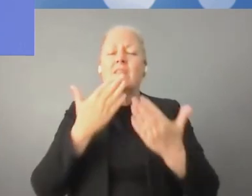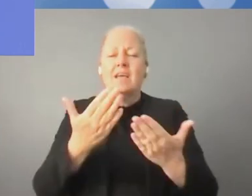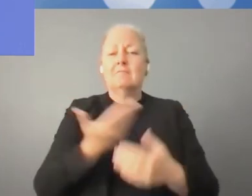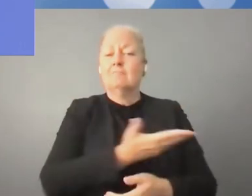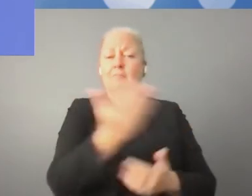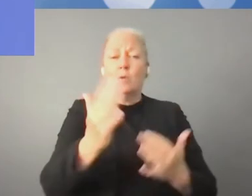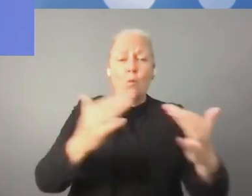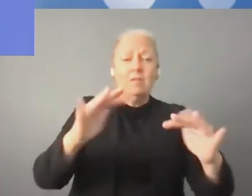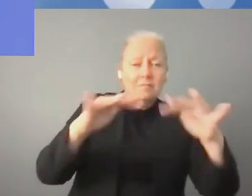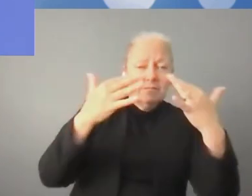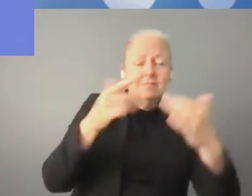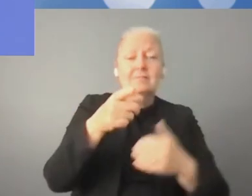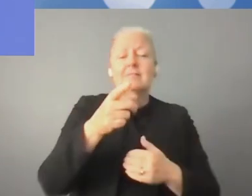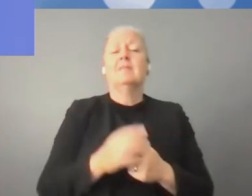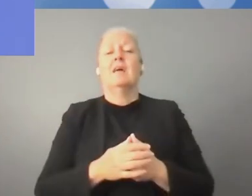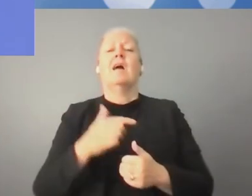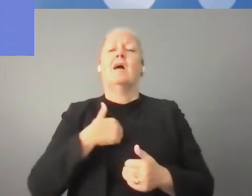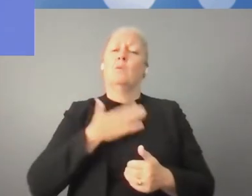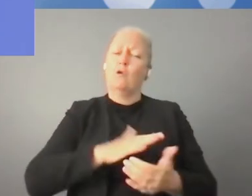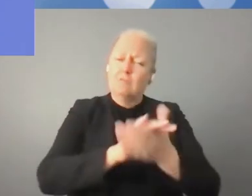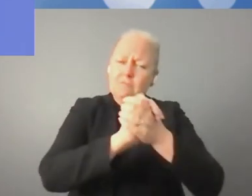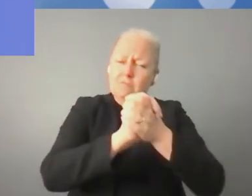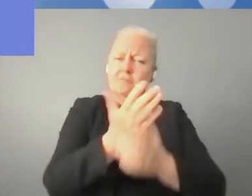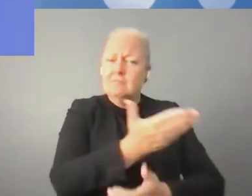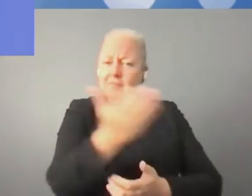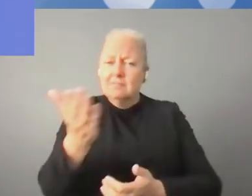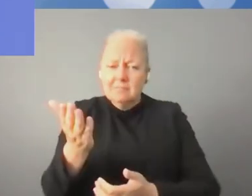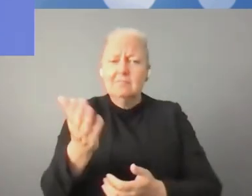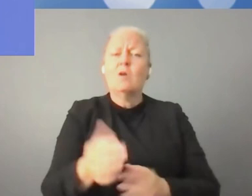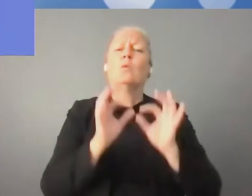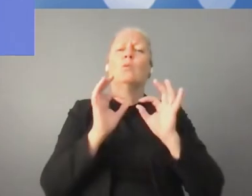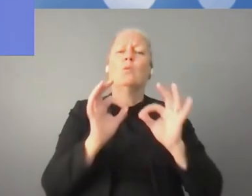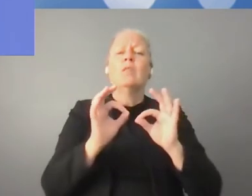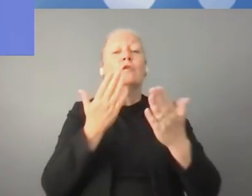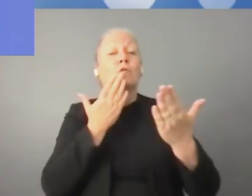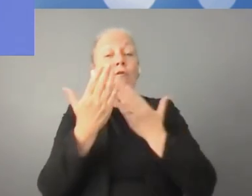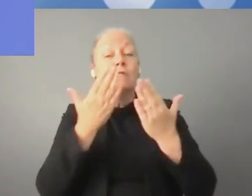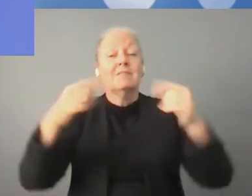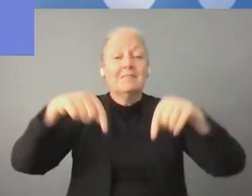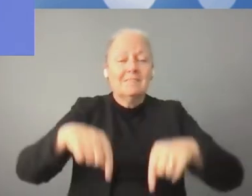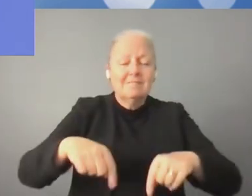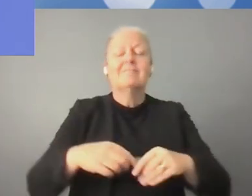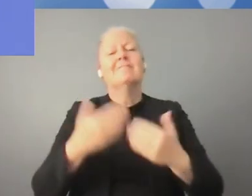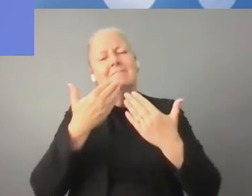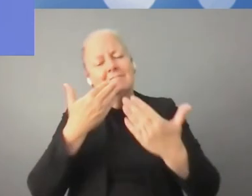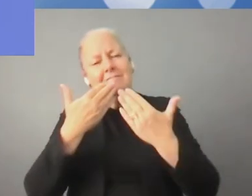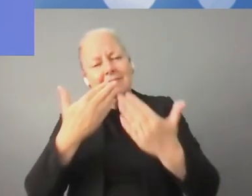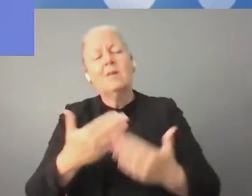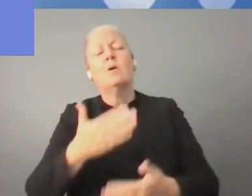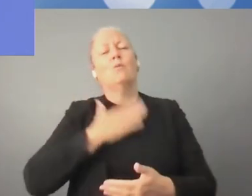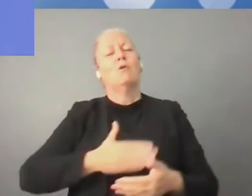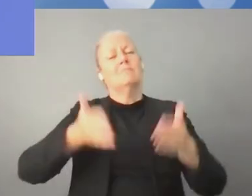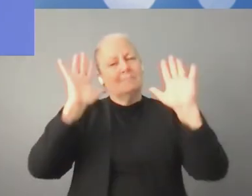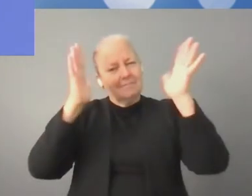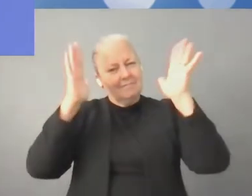warto. Dziękuję również słuchaczom, dziękuję za Państwa uwagę. Życzę Państwu owocnych debat